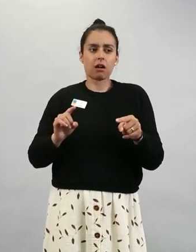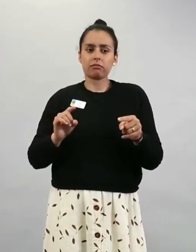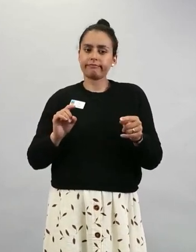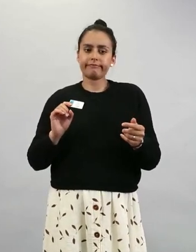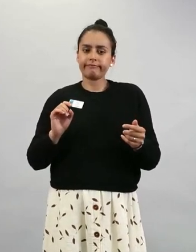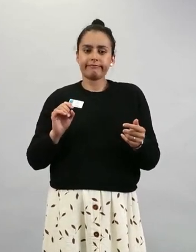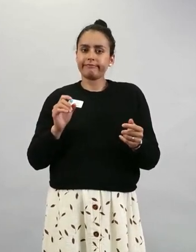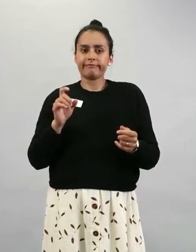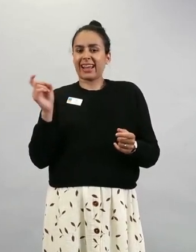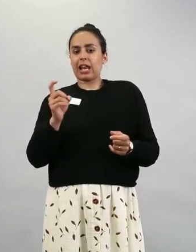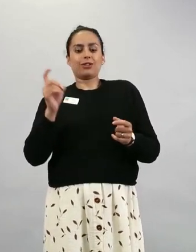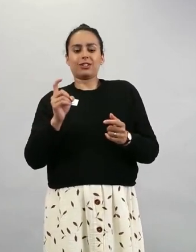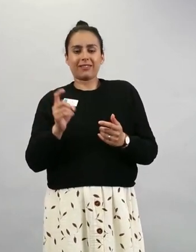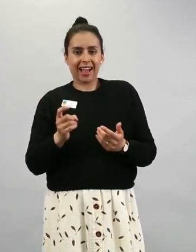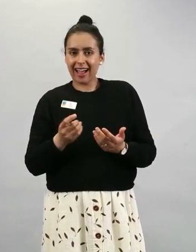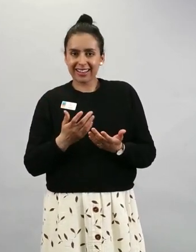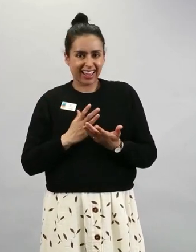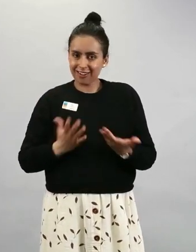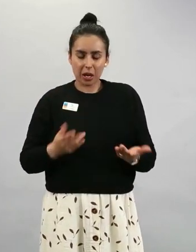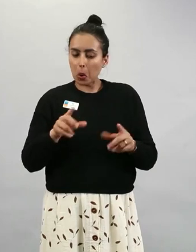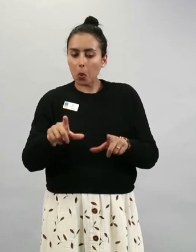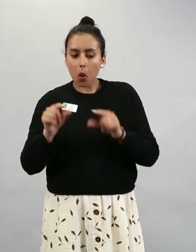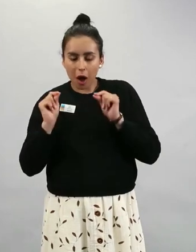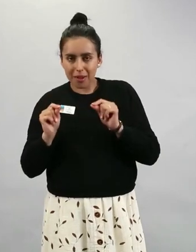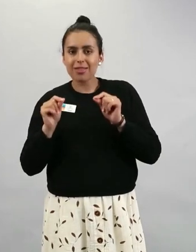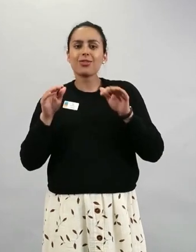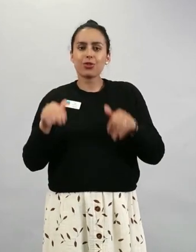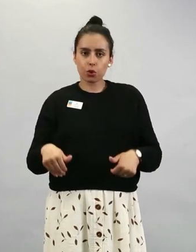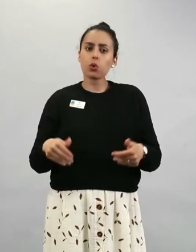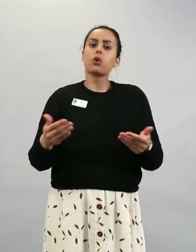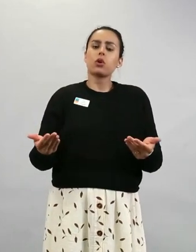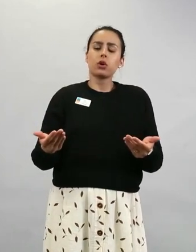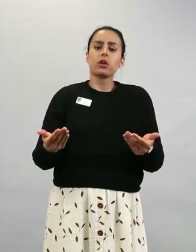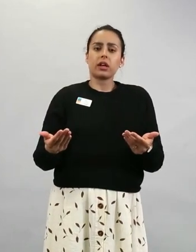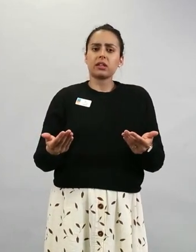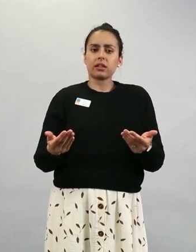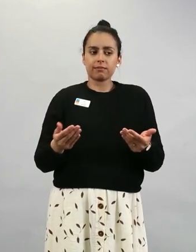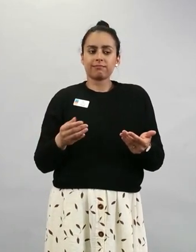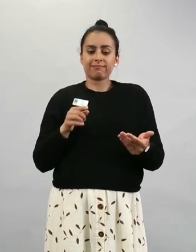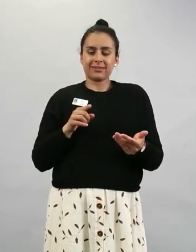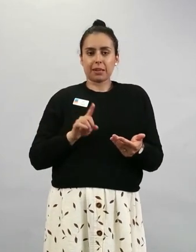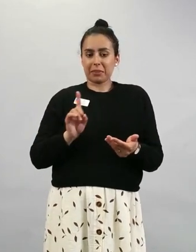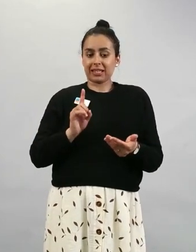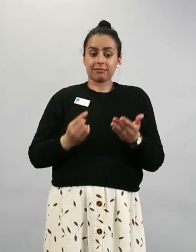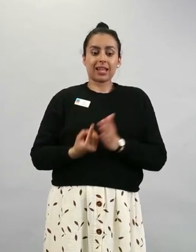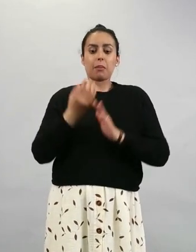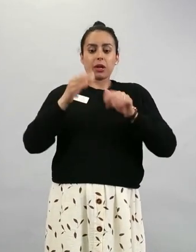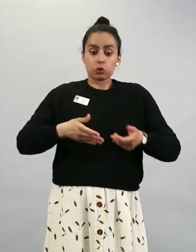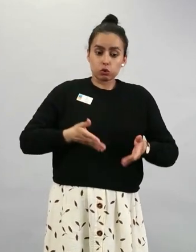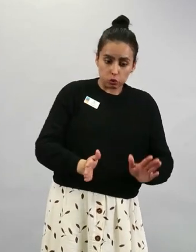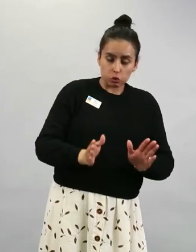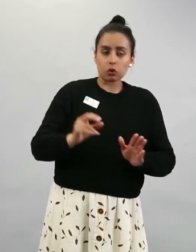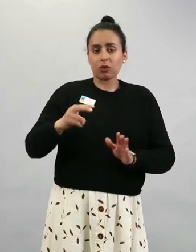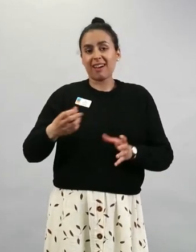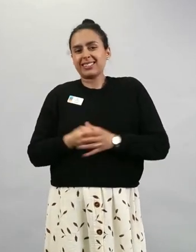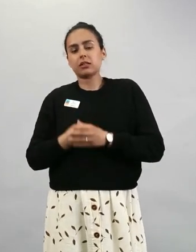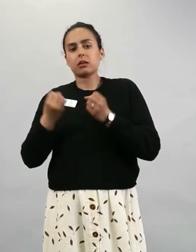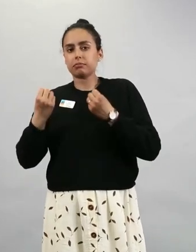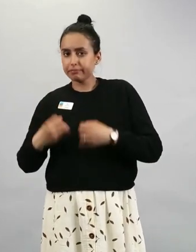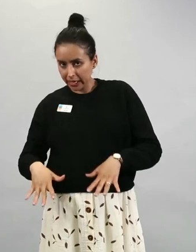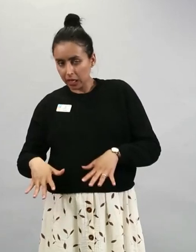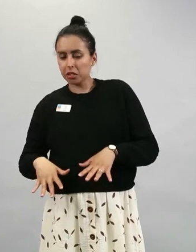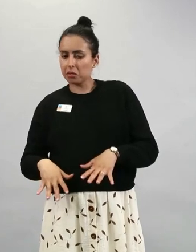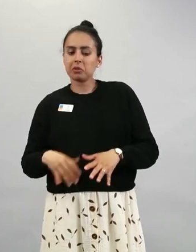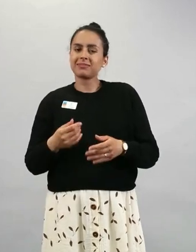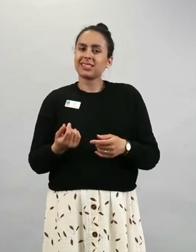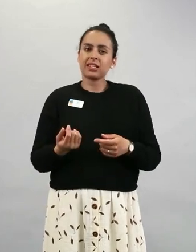joka kertoisi meille siitä, että se mitä tapahtui, johtui rokotuksesta. Nämä odotusarvot siitä,